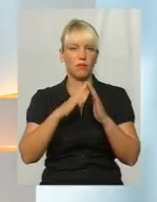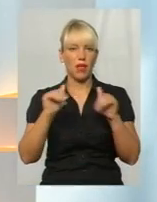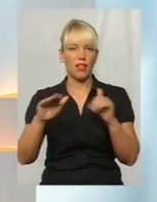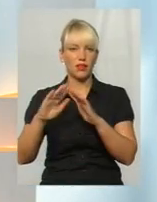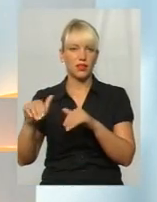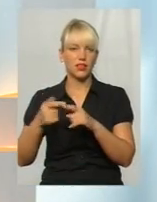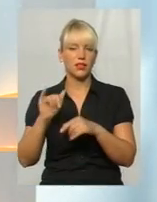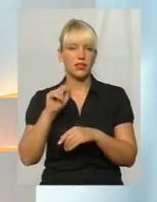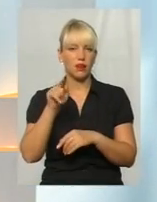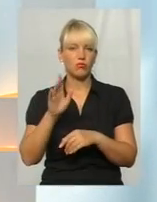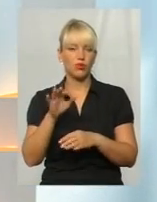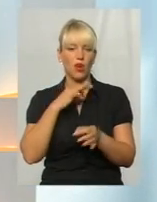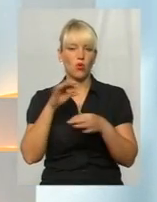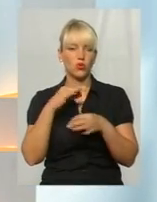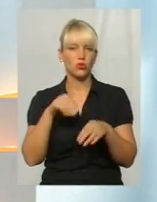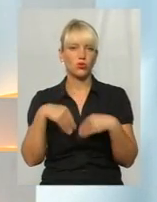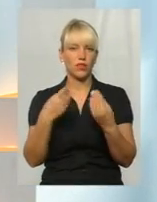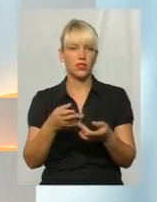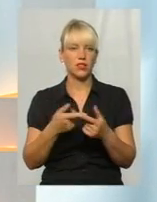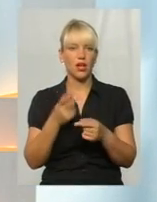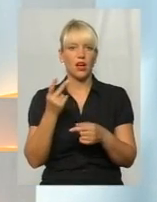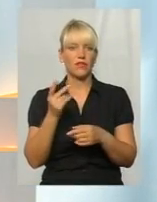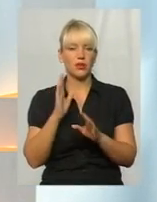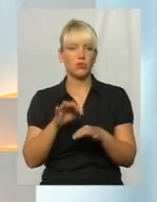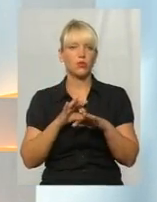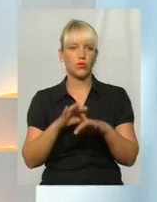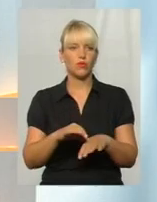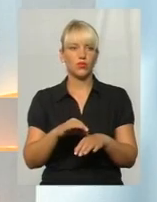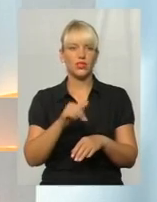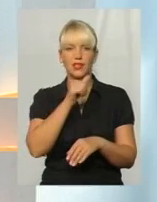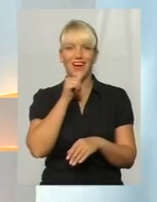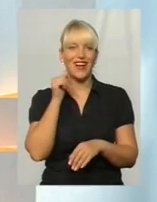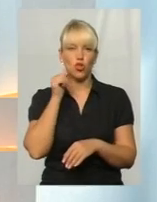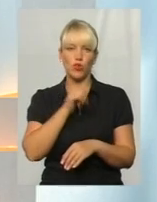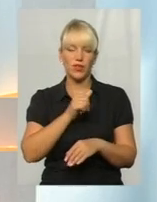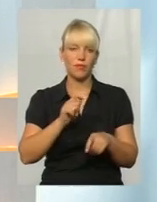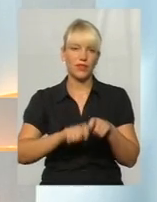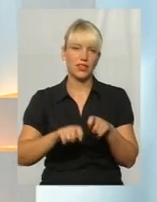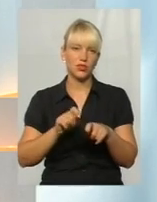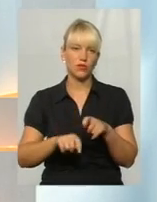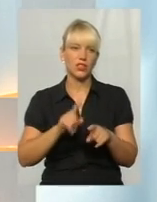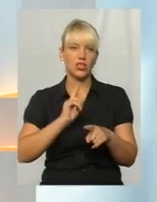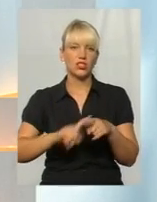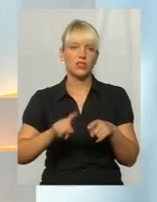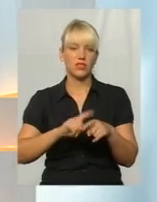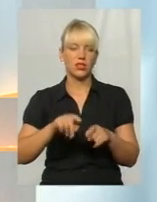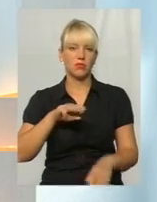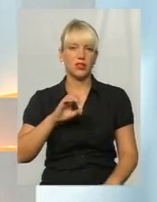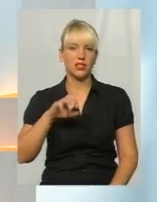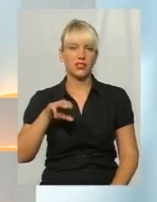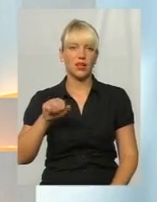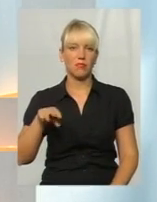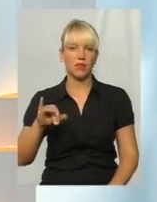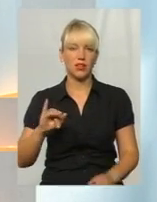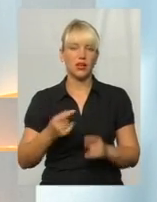в одній там буде консультування надаватися, в іншій буде проводитись анонімне тестування швидкими тестами. Тобто